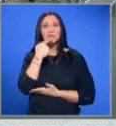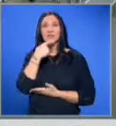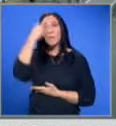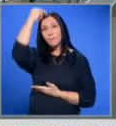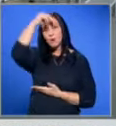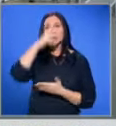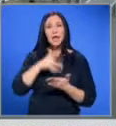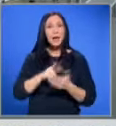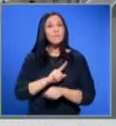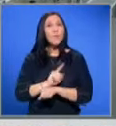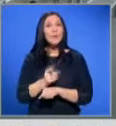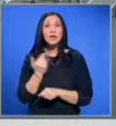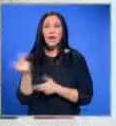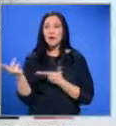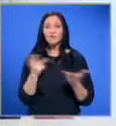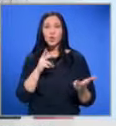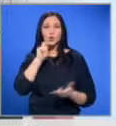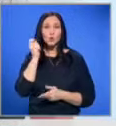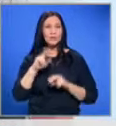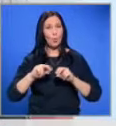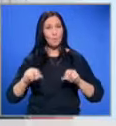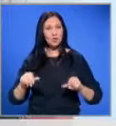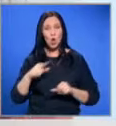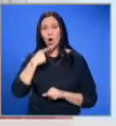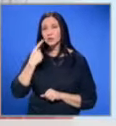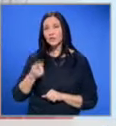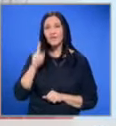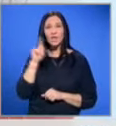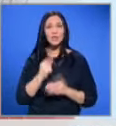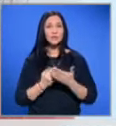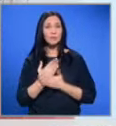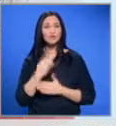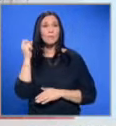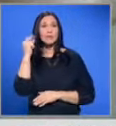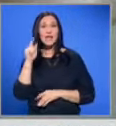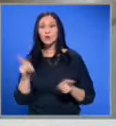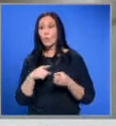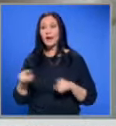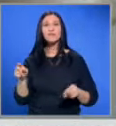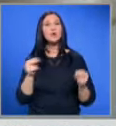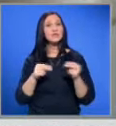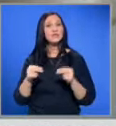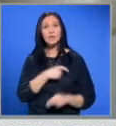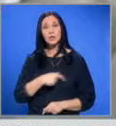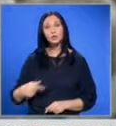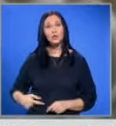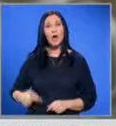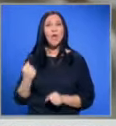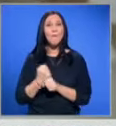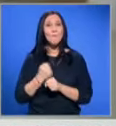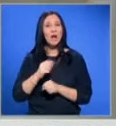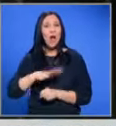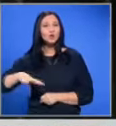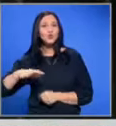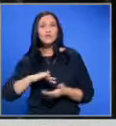българския хляб. В момента няма и внос на украинско брашно. Това заяви в денят започва председателят на управителния съвет на Националния бранжови